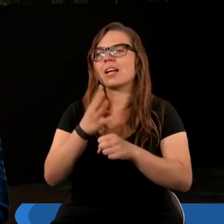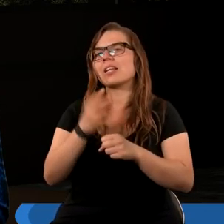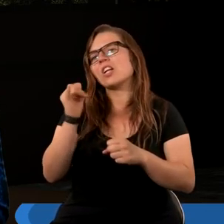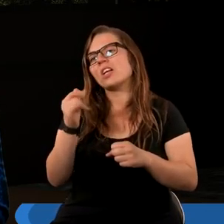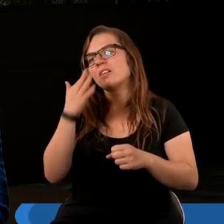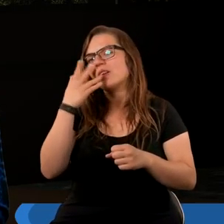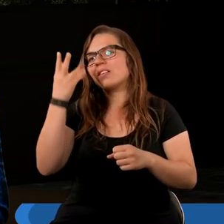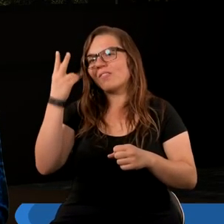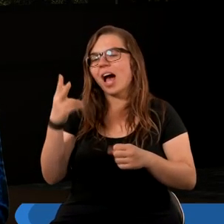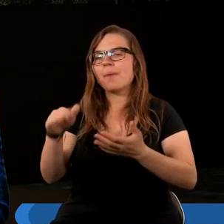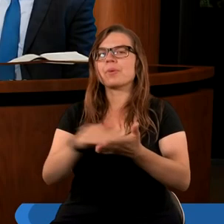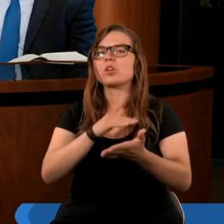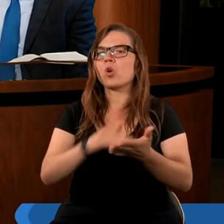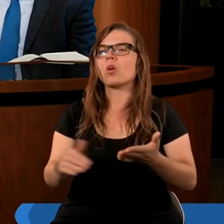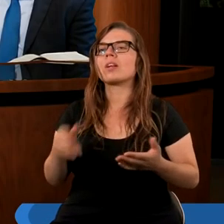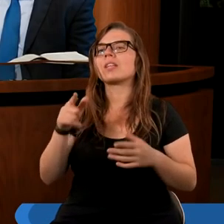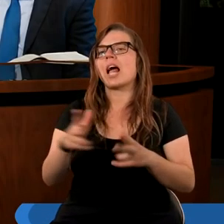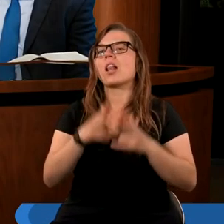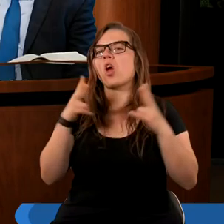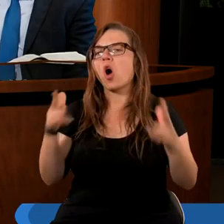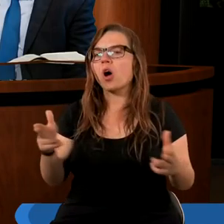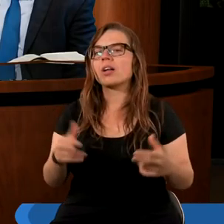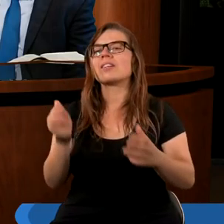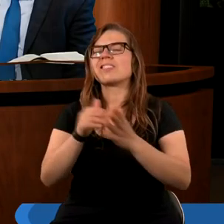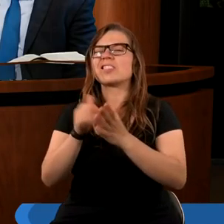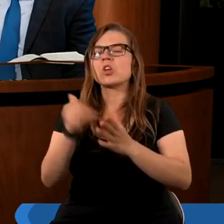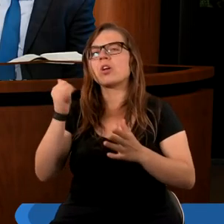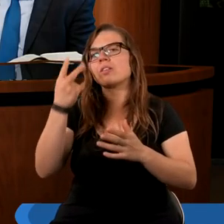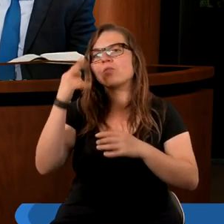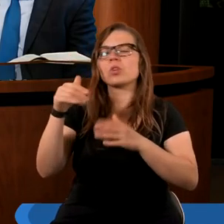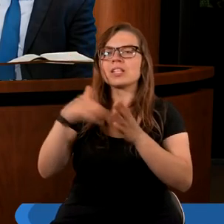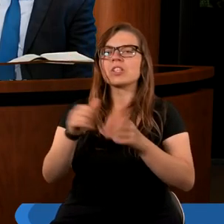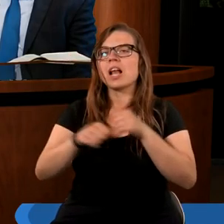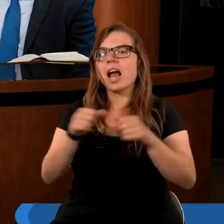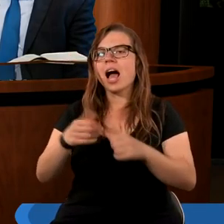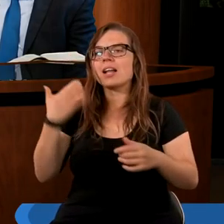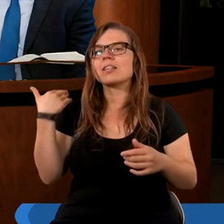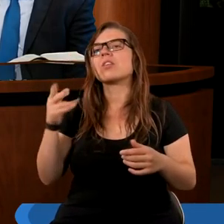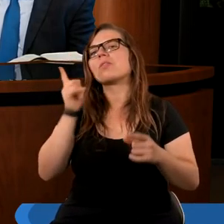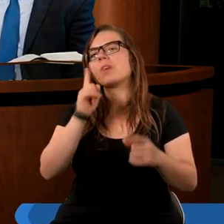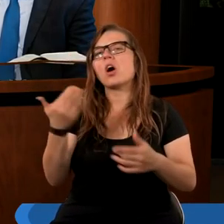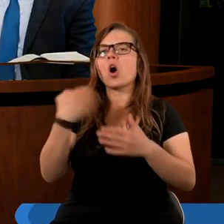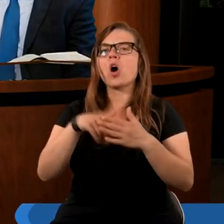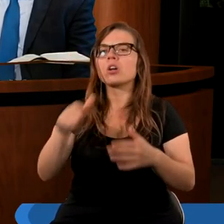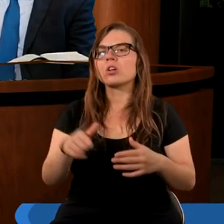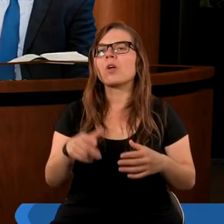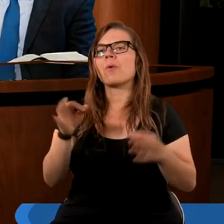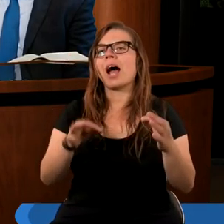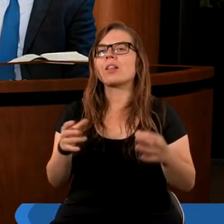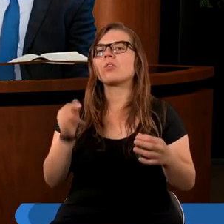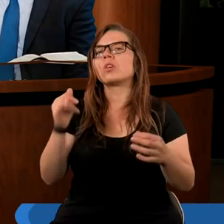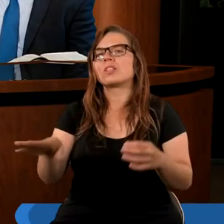miesiące. I to jest ten okres 1260 lat, który faktycznie kończy się tą raną